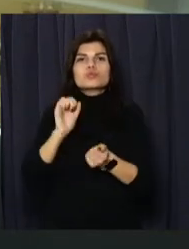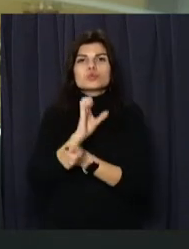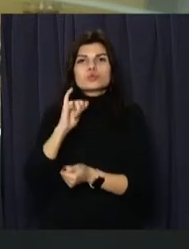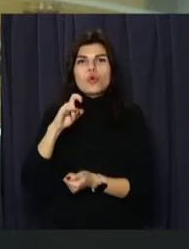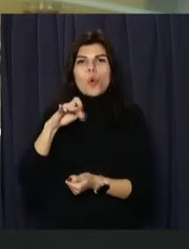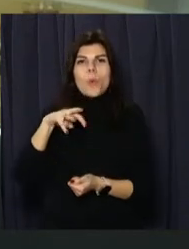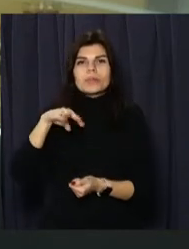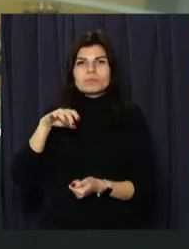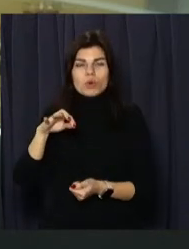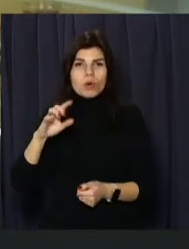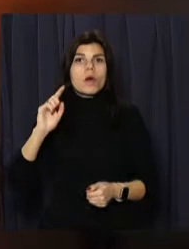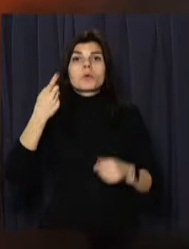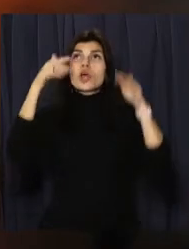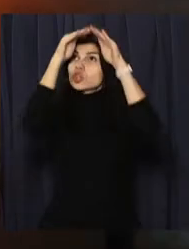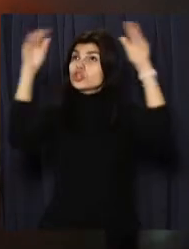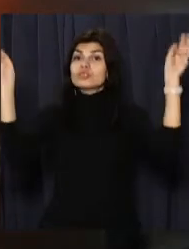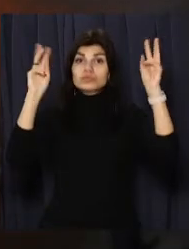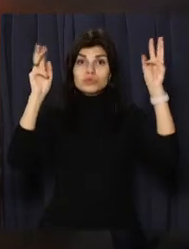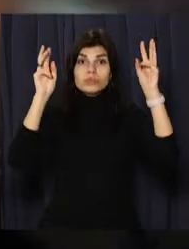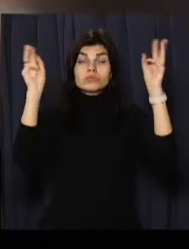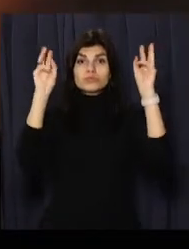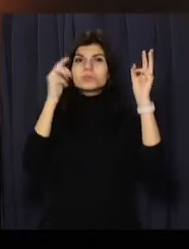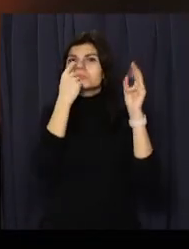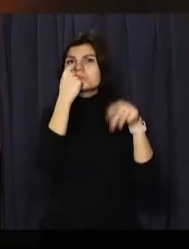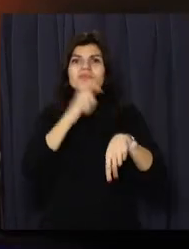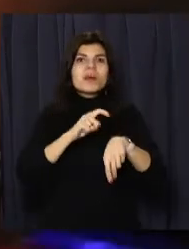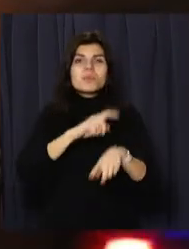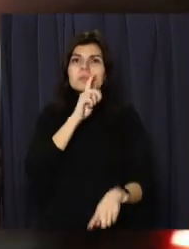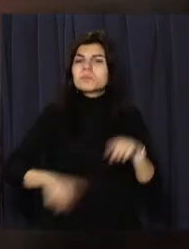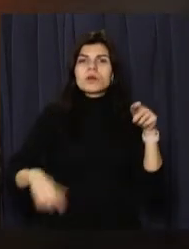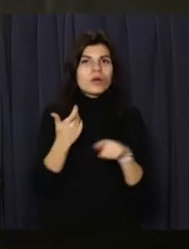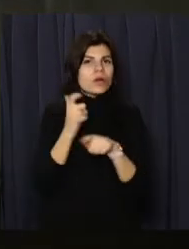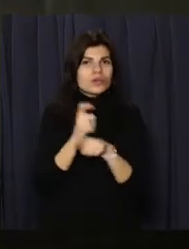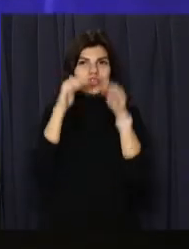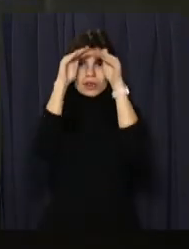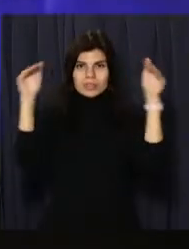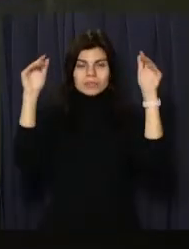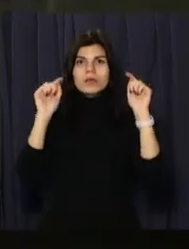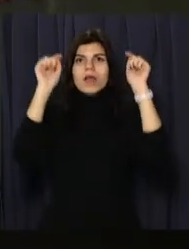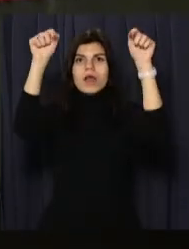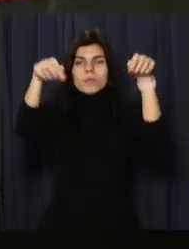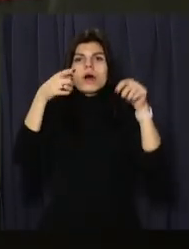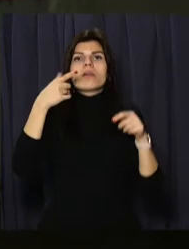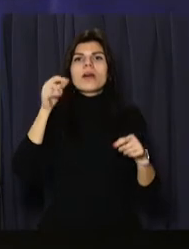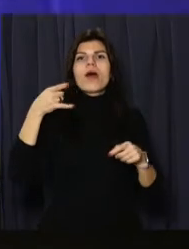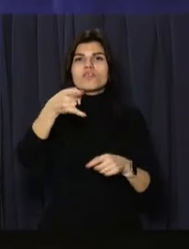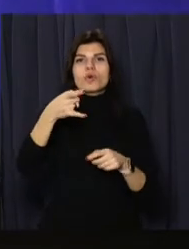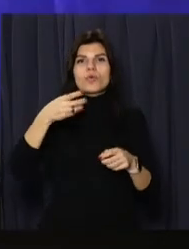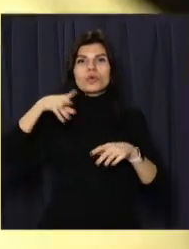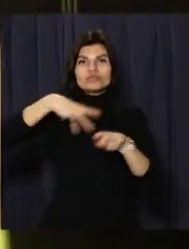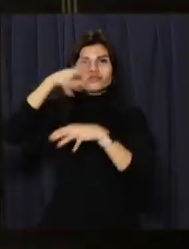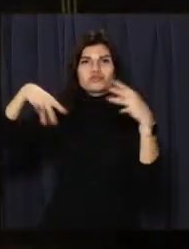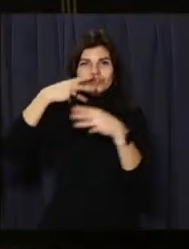Першим спалахнув дах ресторану, після чого вогонь за лічені хвилини перекинувся на покрівлю автомийки. Полом ястрім голов